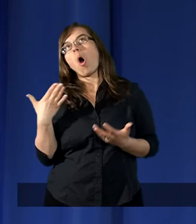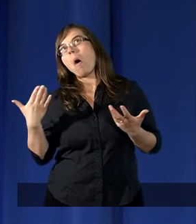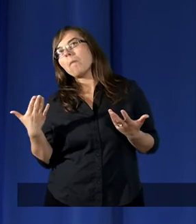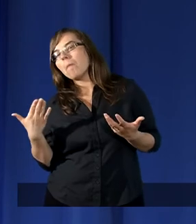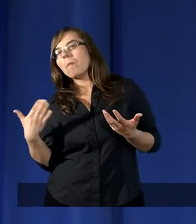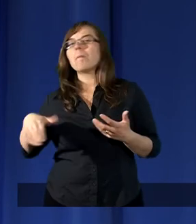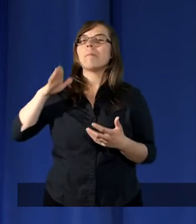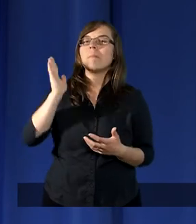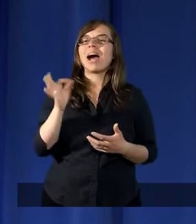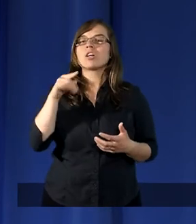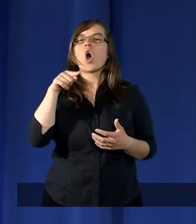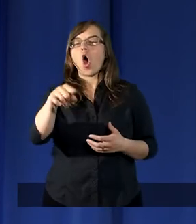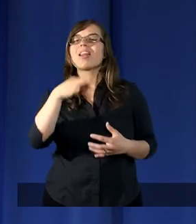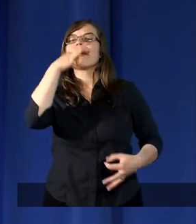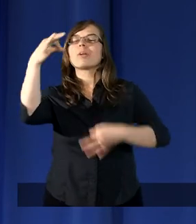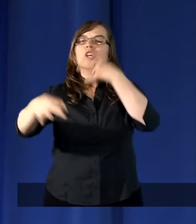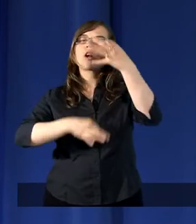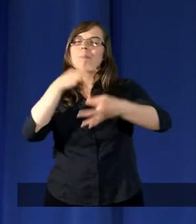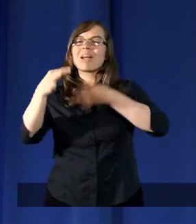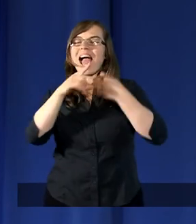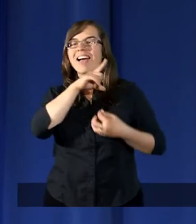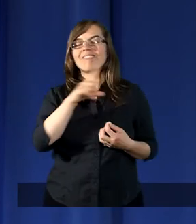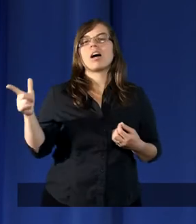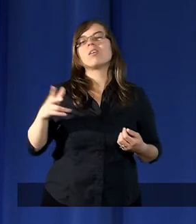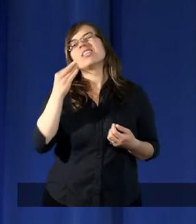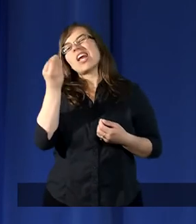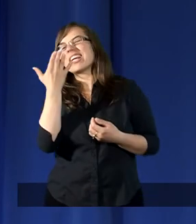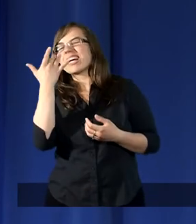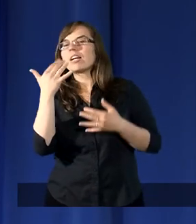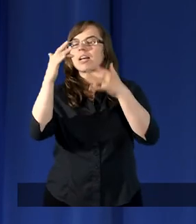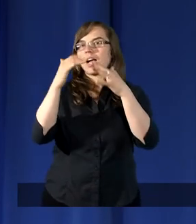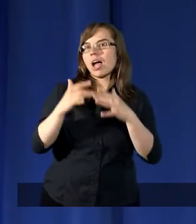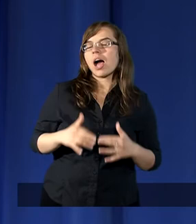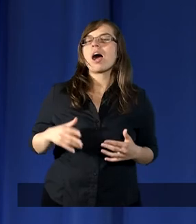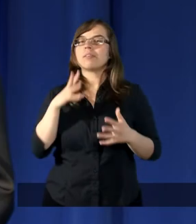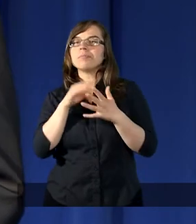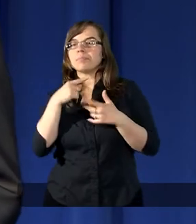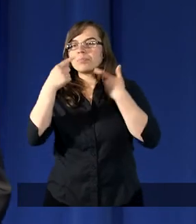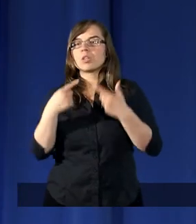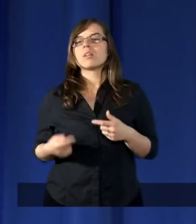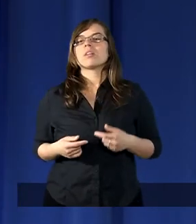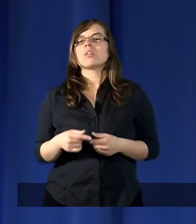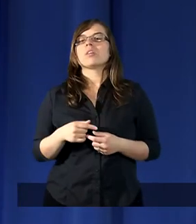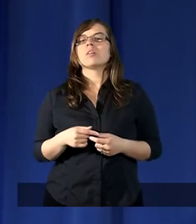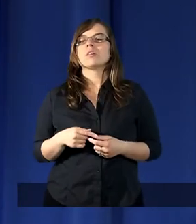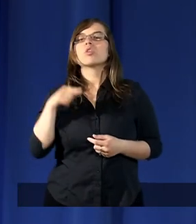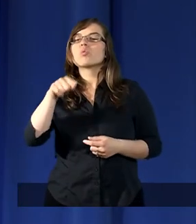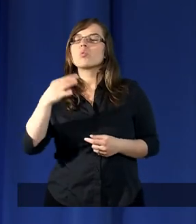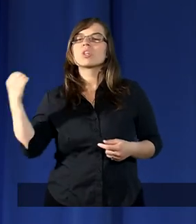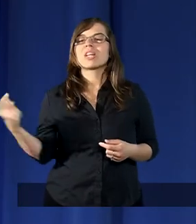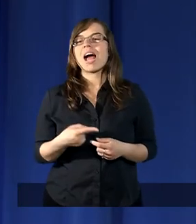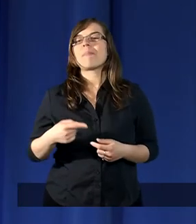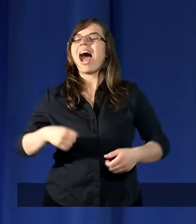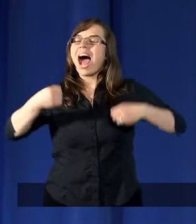będzie o tym śpiewał może jeszcze kilka oczywiście. Tu trzeba